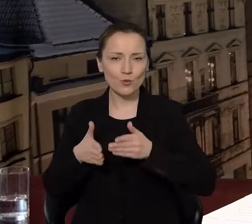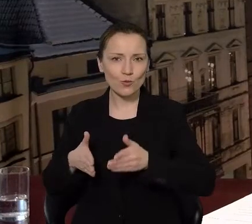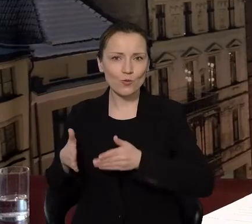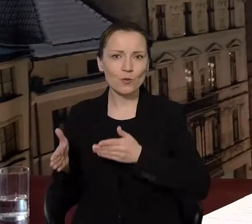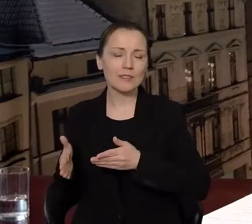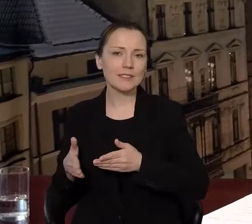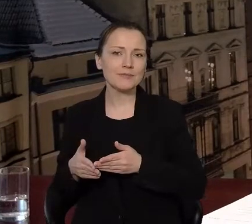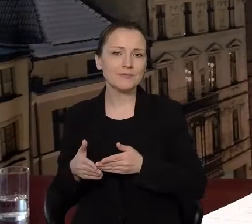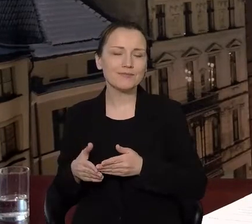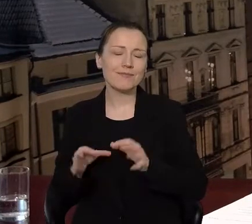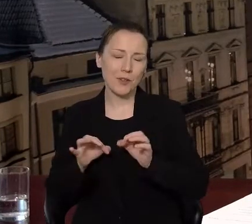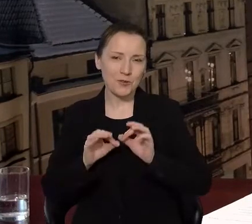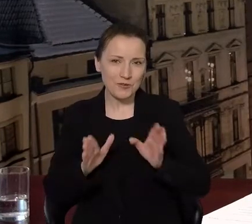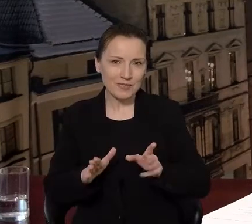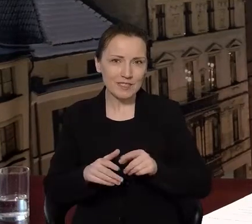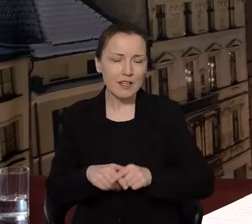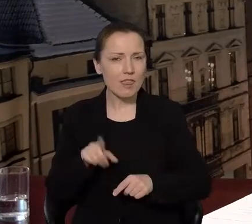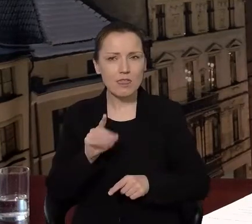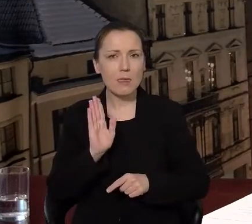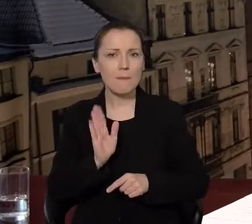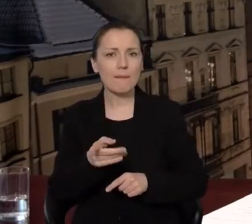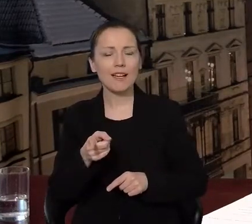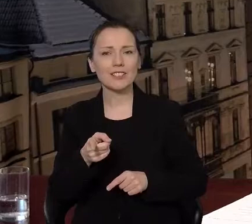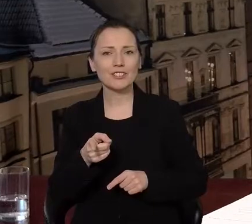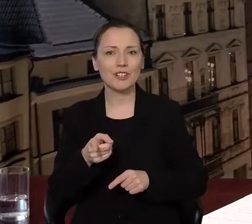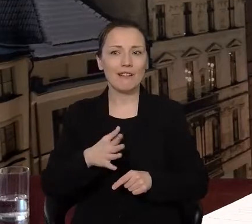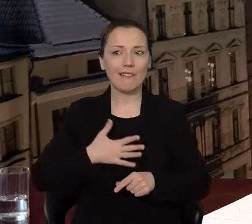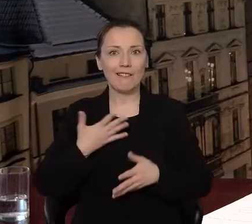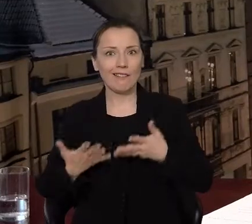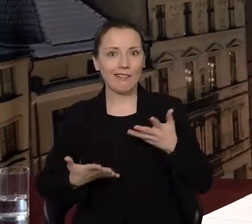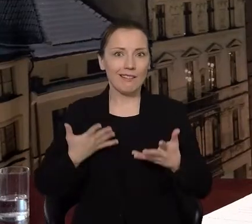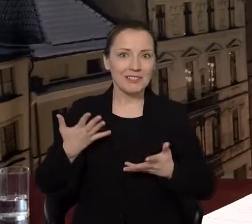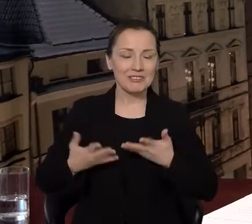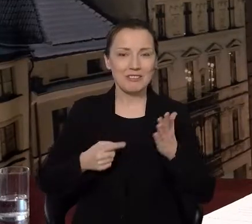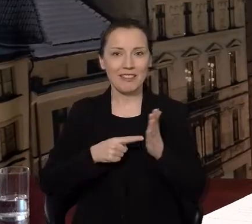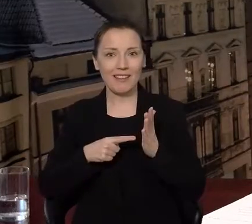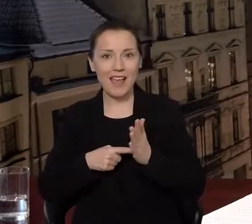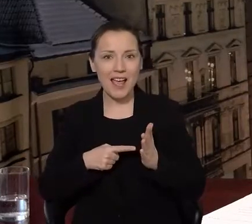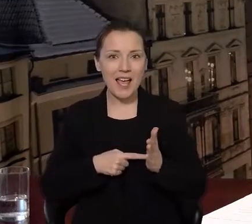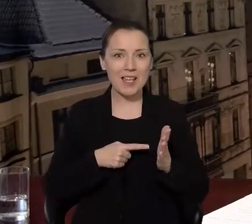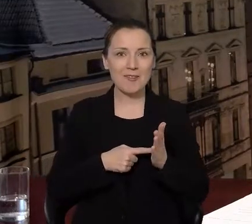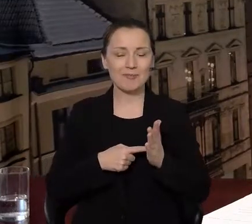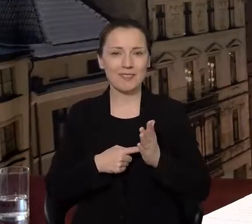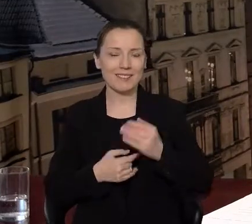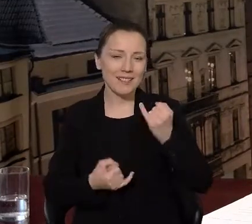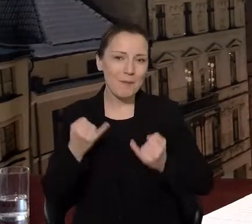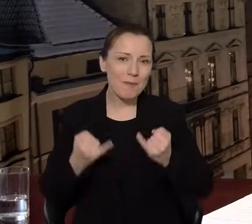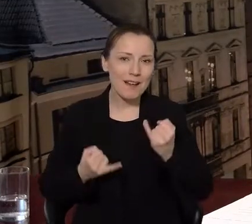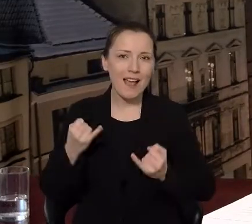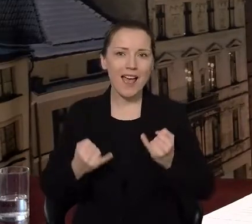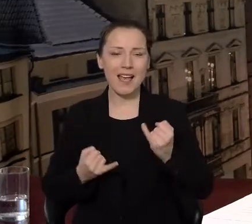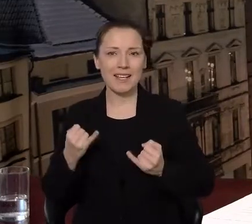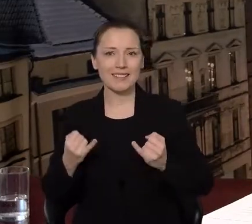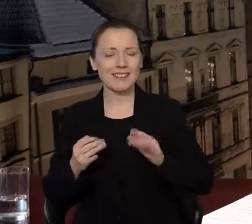Oczywiście nie będzie żadnej konfuzji co do terminów, co do rodzaju imprez. My to